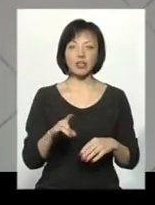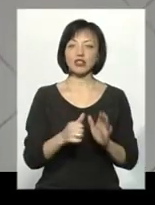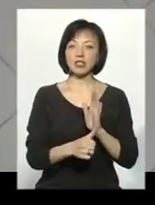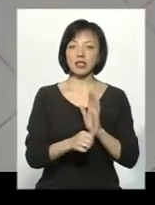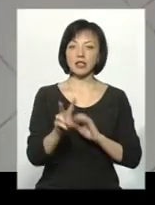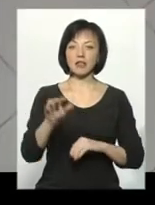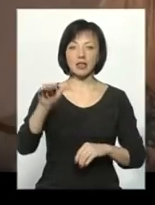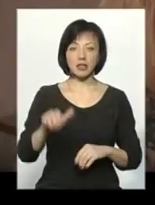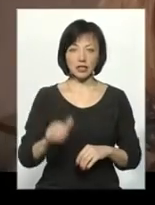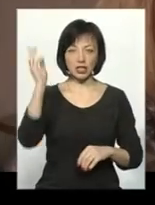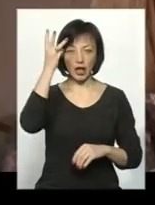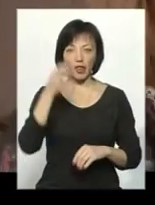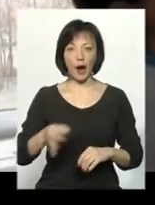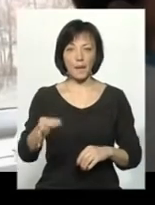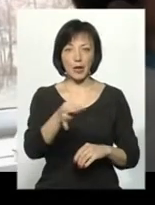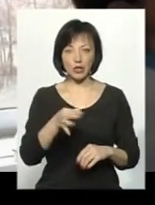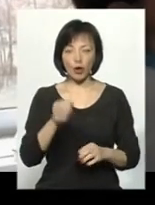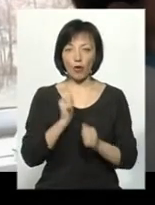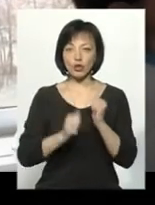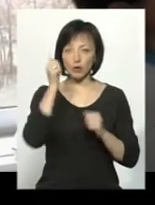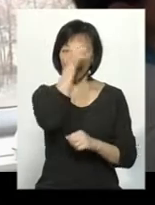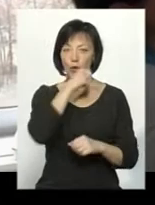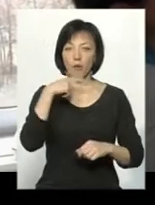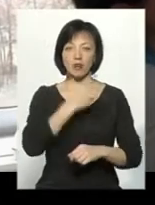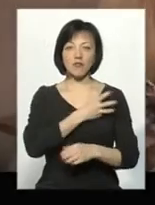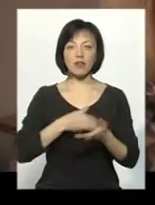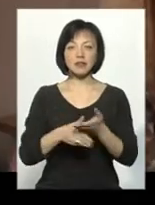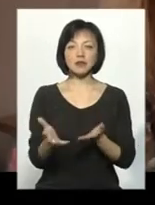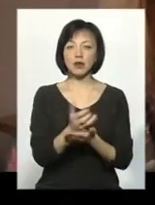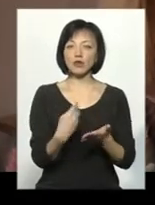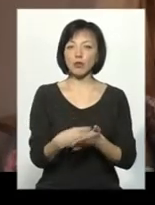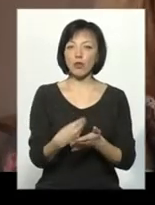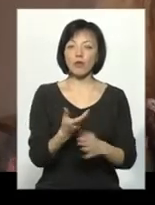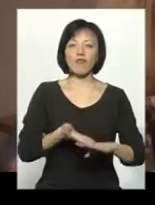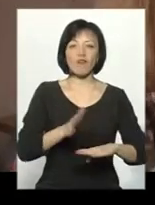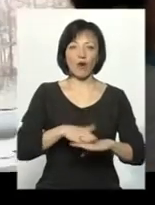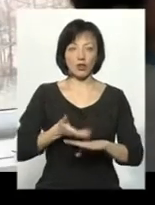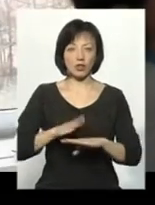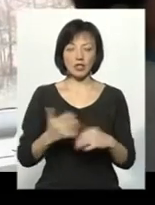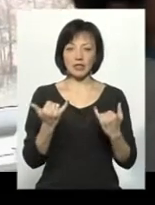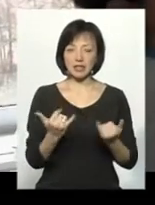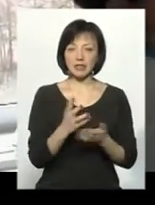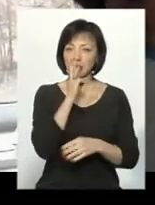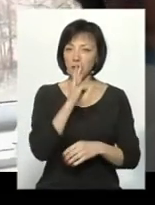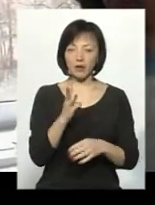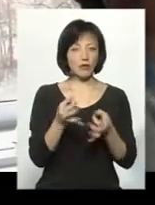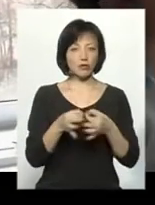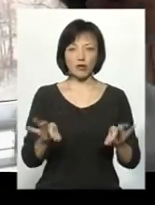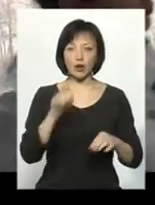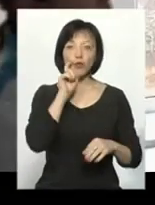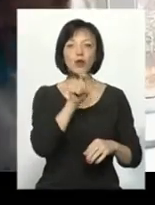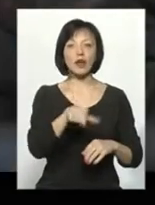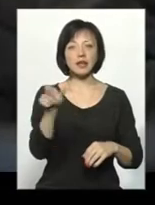62 тисячі на Хмельниччині. З кожним роком, кажуть волонтери, збирати допомогу все важче. Нині заробітні плати не дозволяють